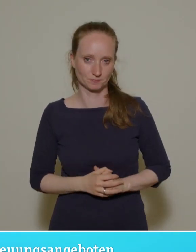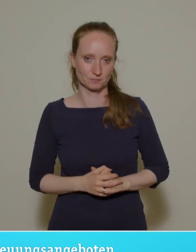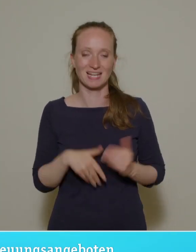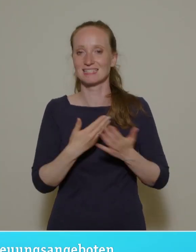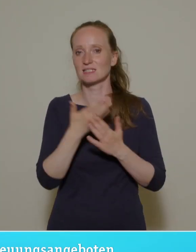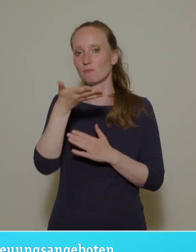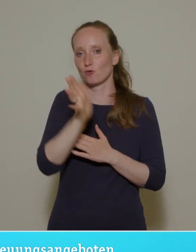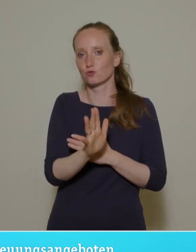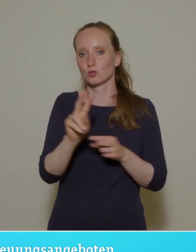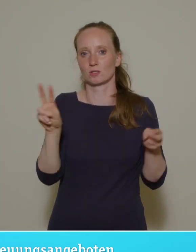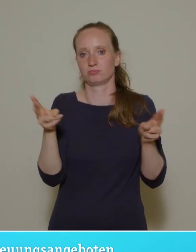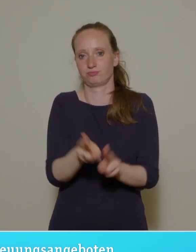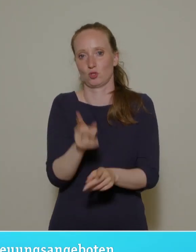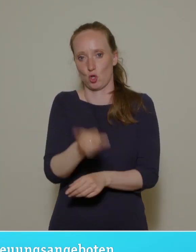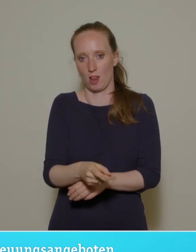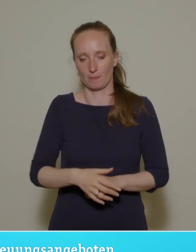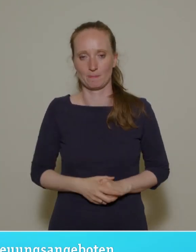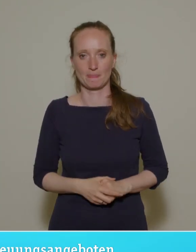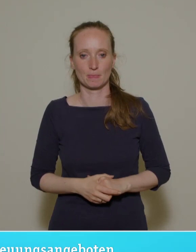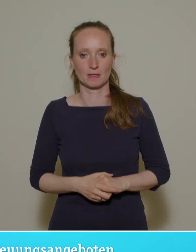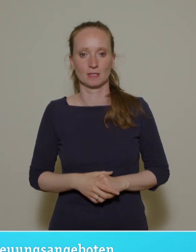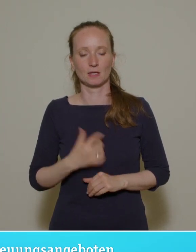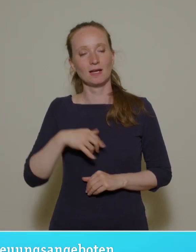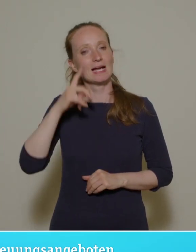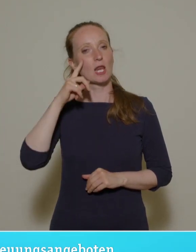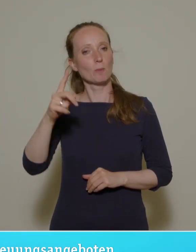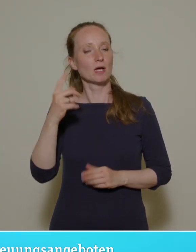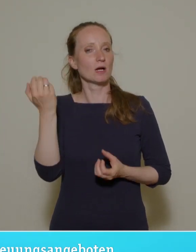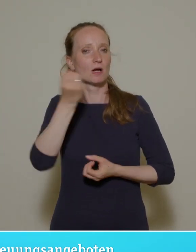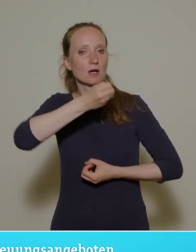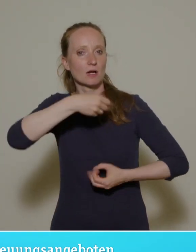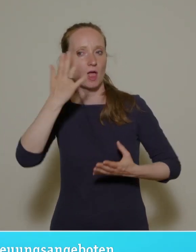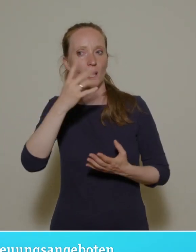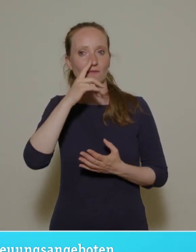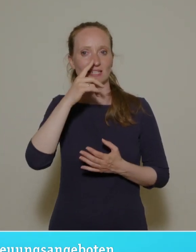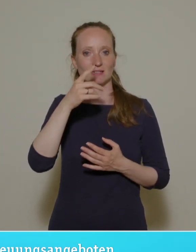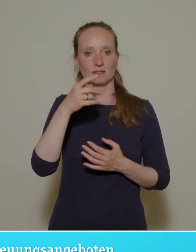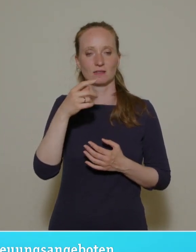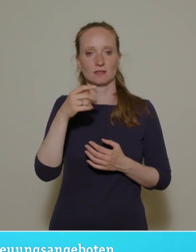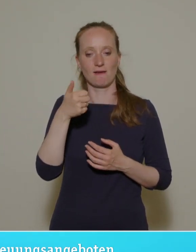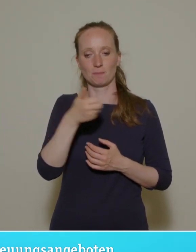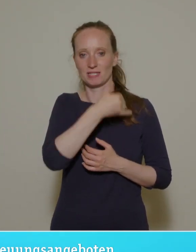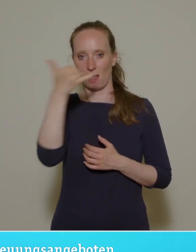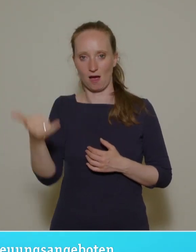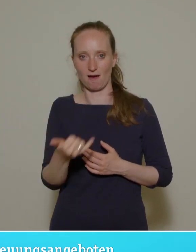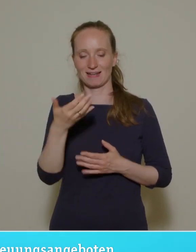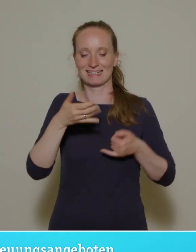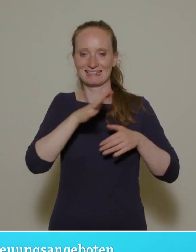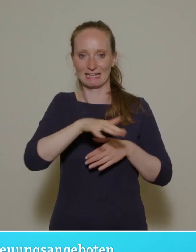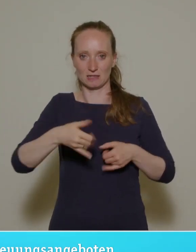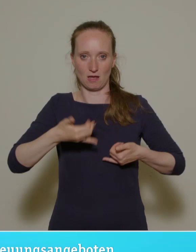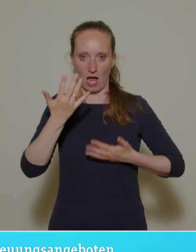Und ich denke, klar, wenn die Zahl der Kinder pro Jahrgang drastisch zurückgeht, dann muss man seine